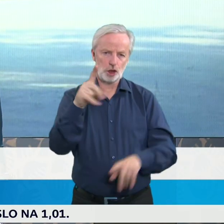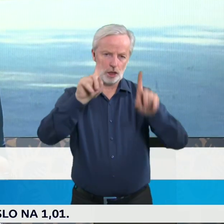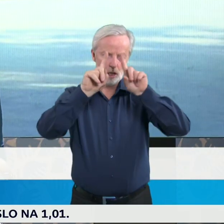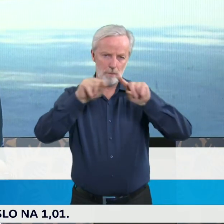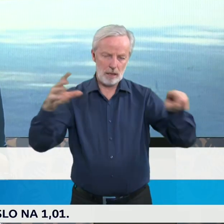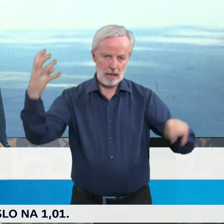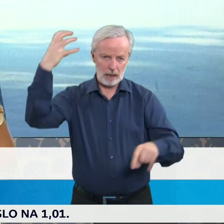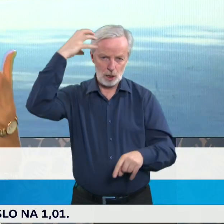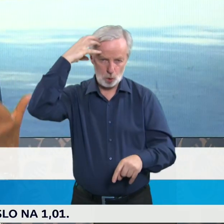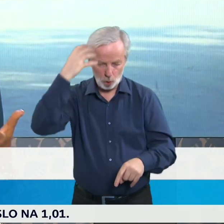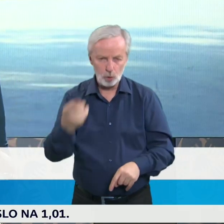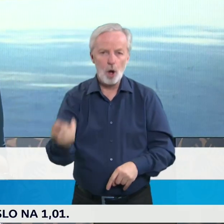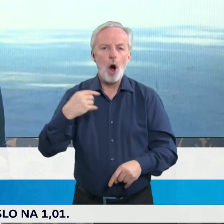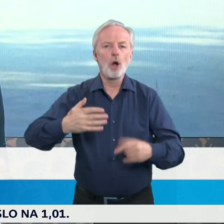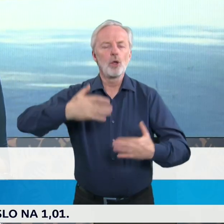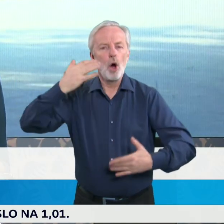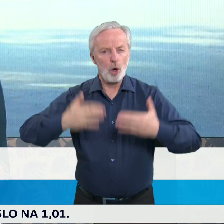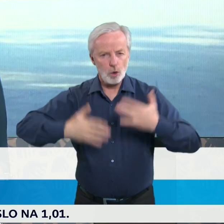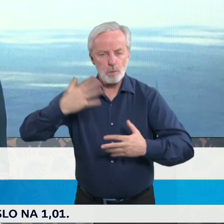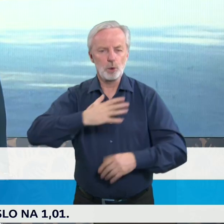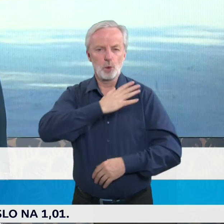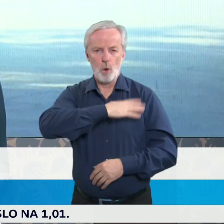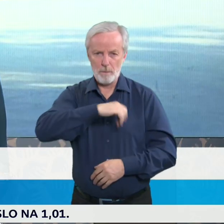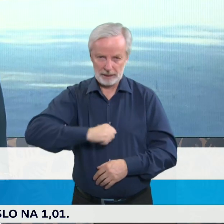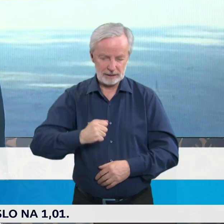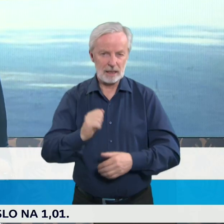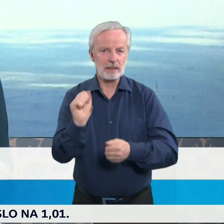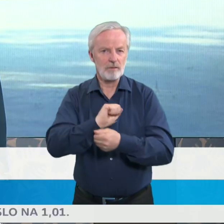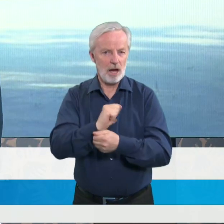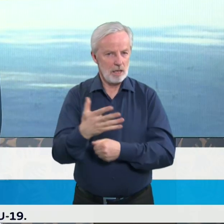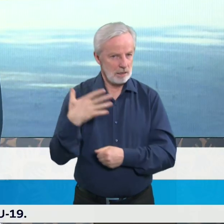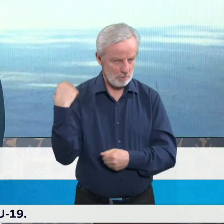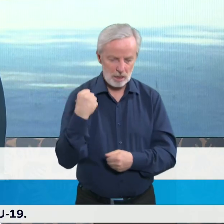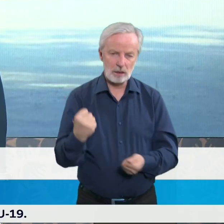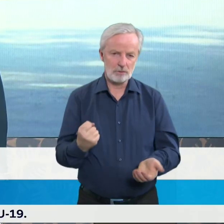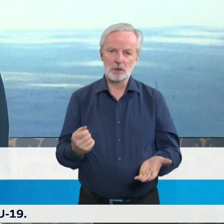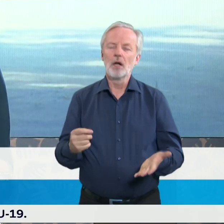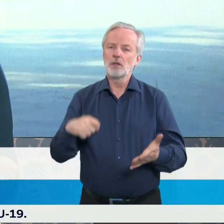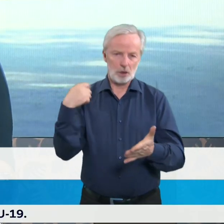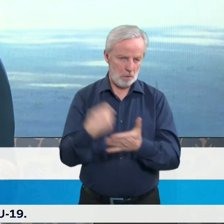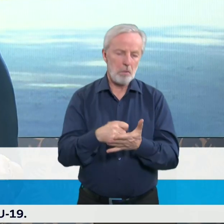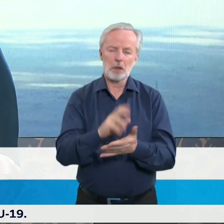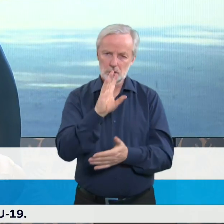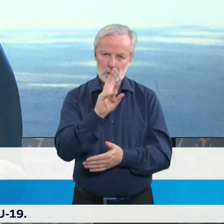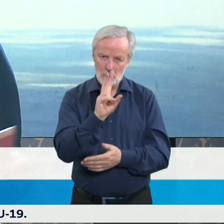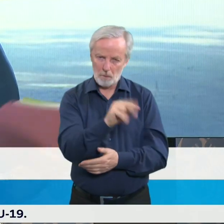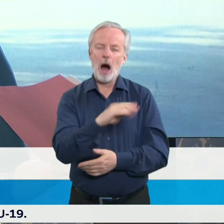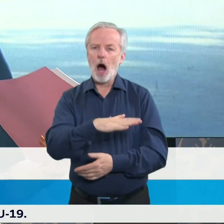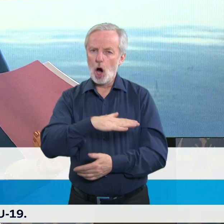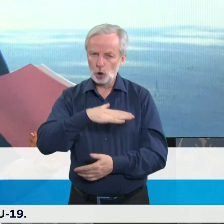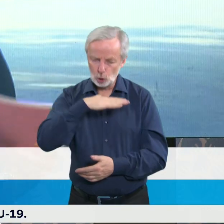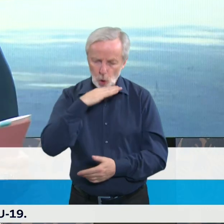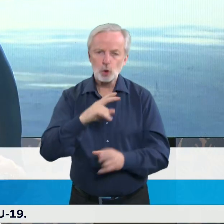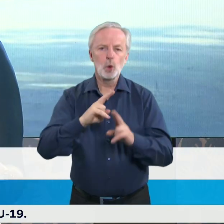rozpočtu ministerstva zemědělství a v rámci této alokace budou vlastně prostředky na